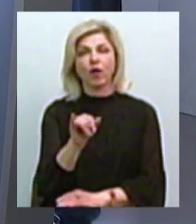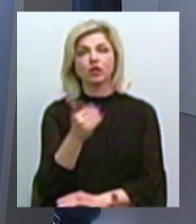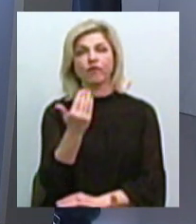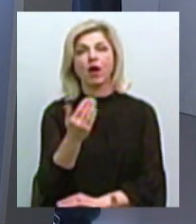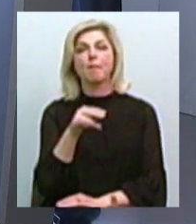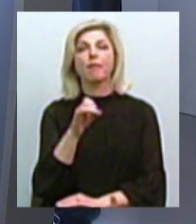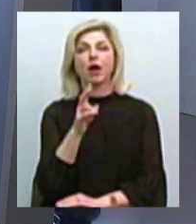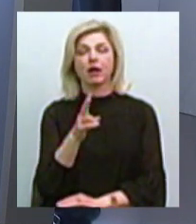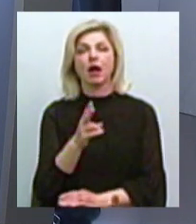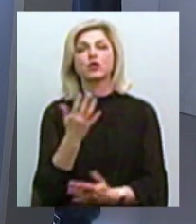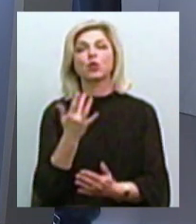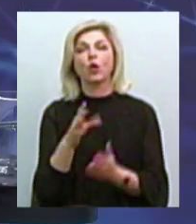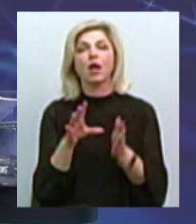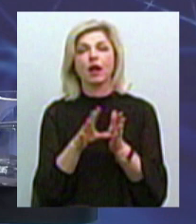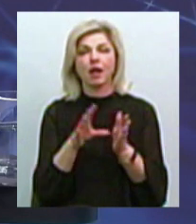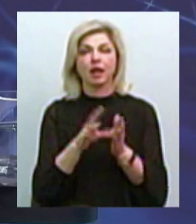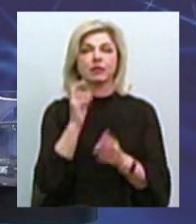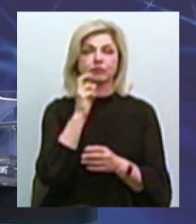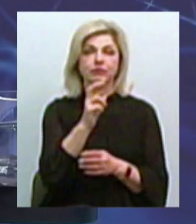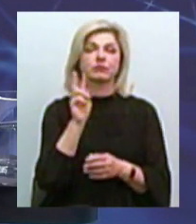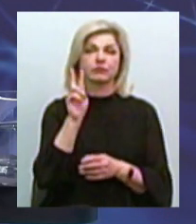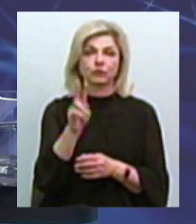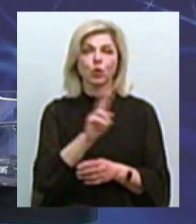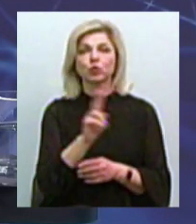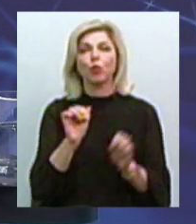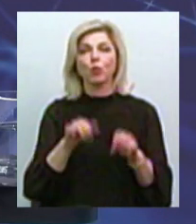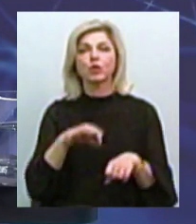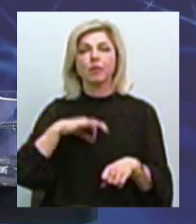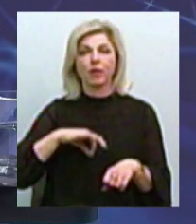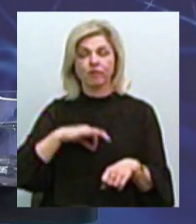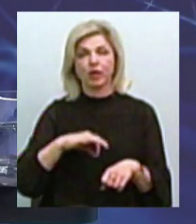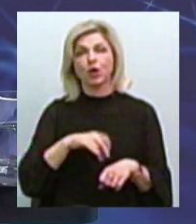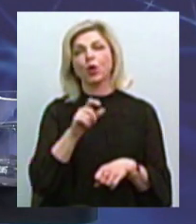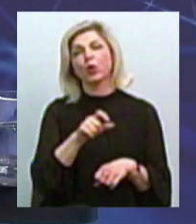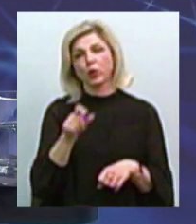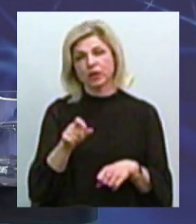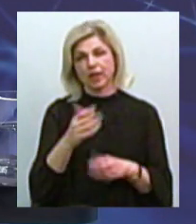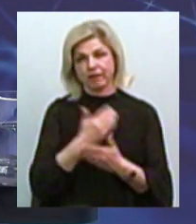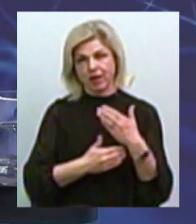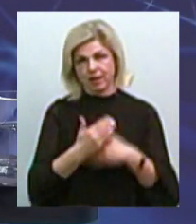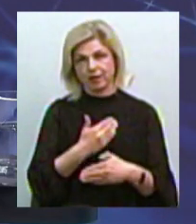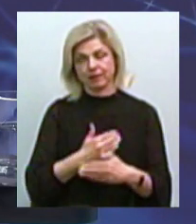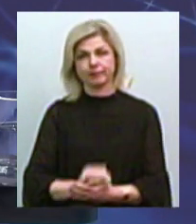парка есть один из электротранспорта, которым могут использоваться маломобильные группы населения?